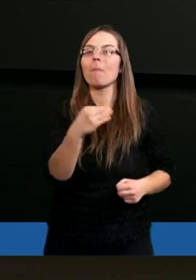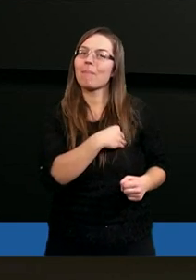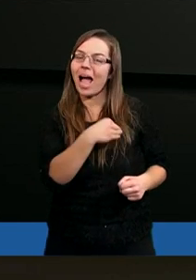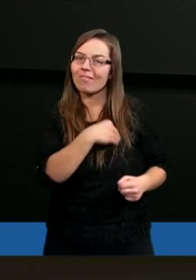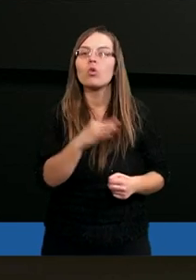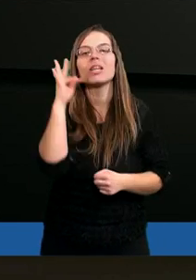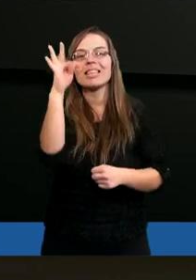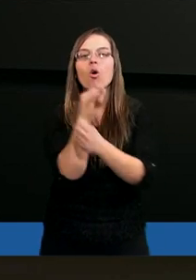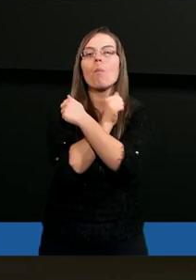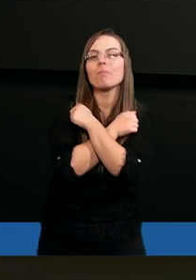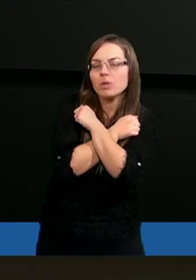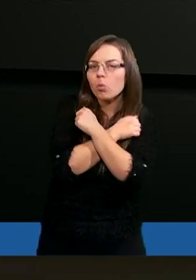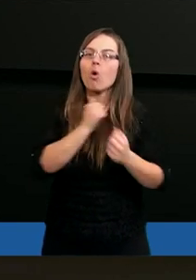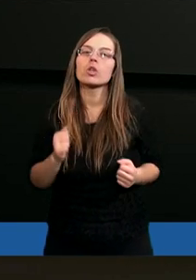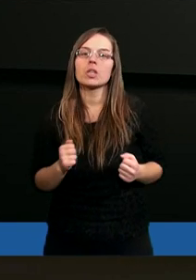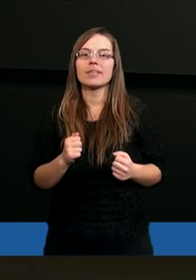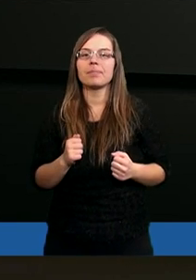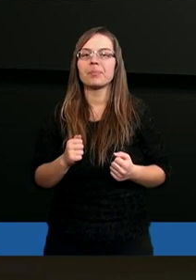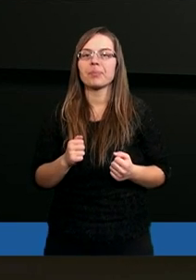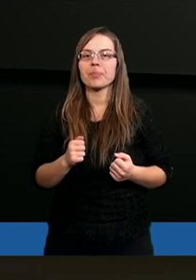prawość, Jego miłość.